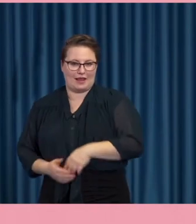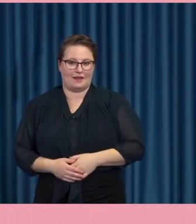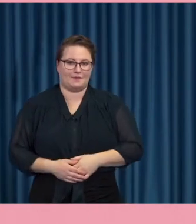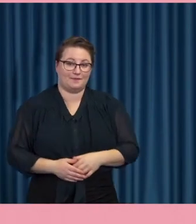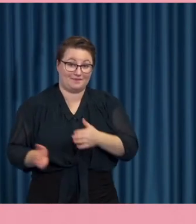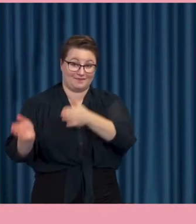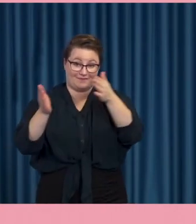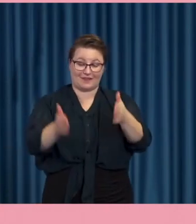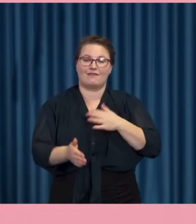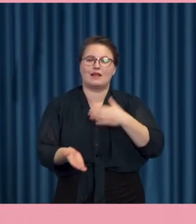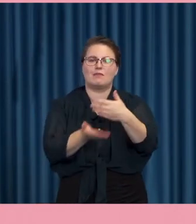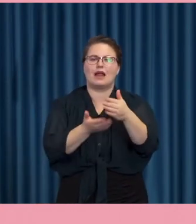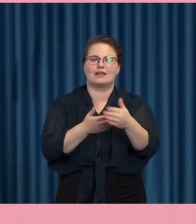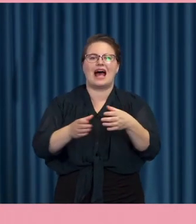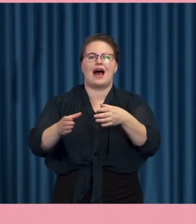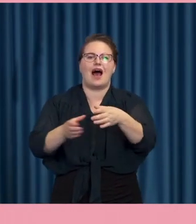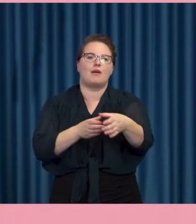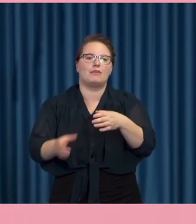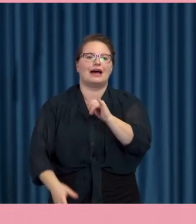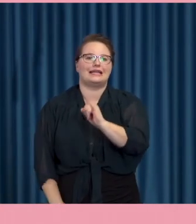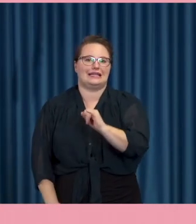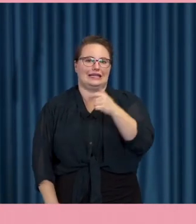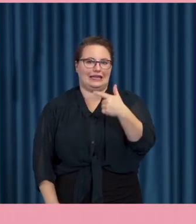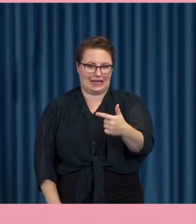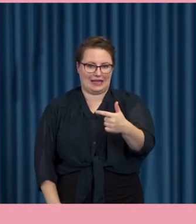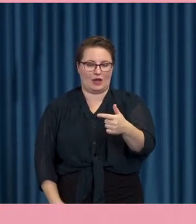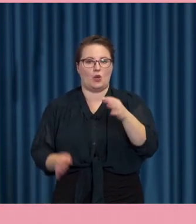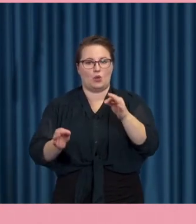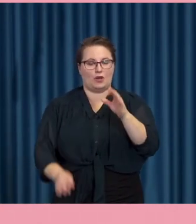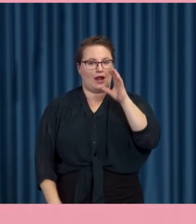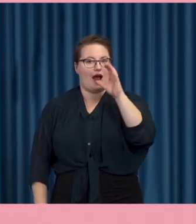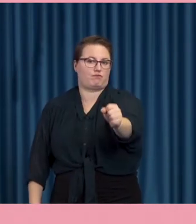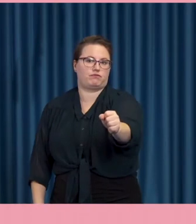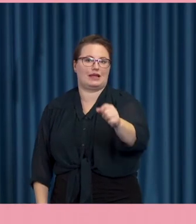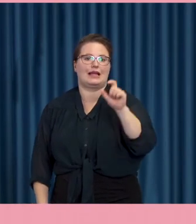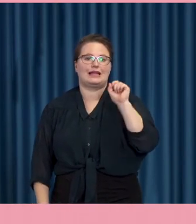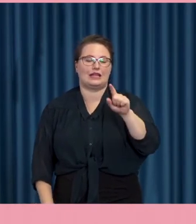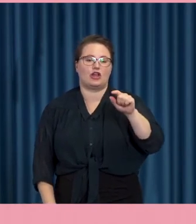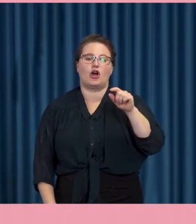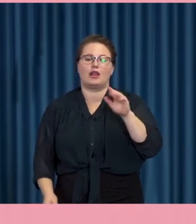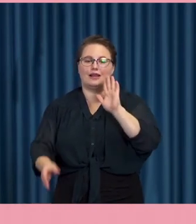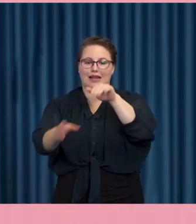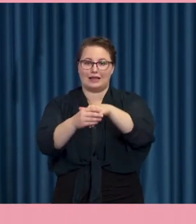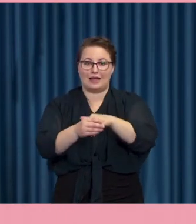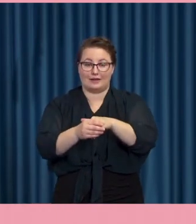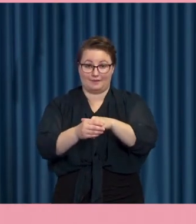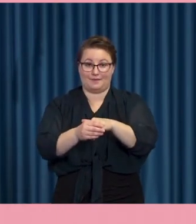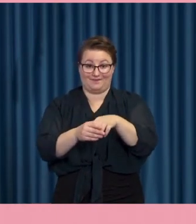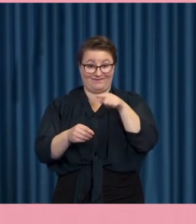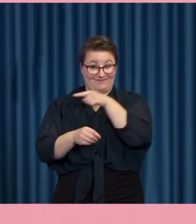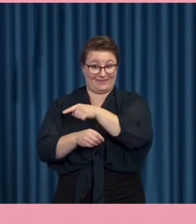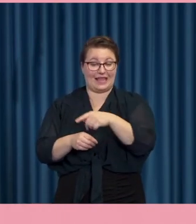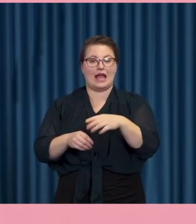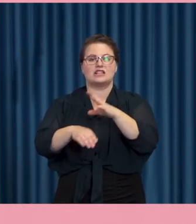berätta om anpassad IT vägen till digital delaktighet. Det är Sveriges enda distansutbildning för vuxna